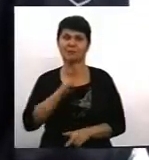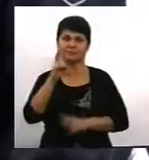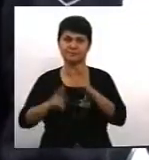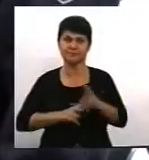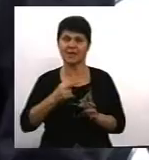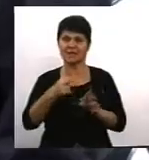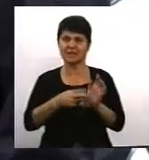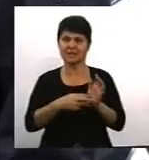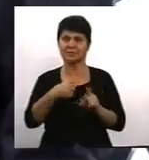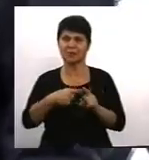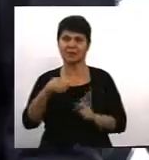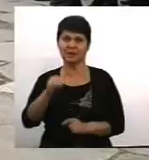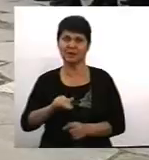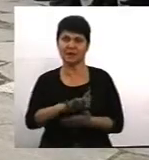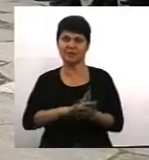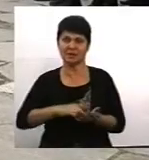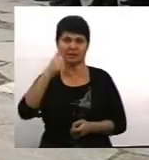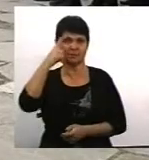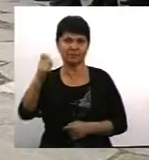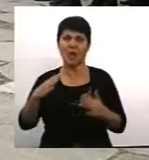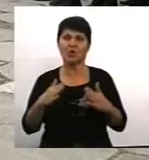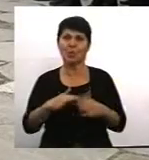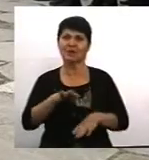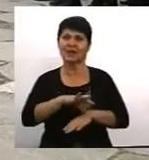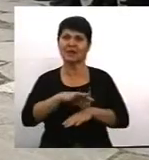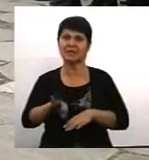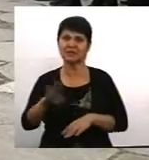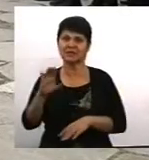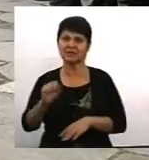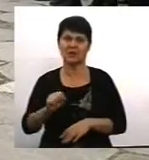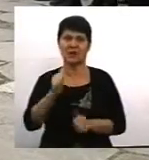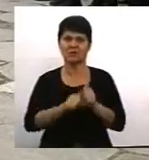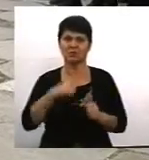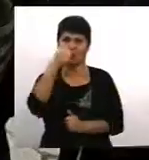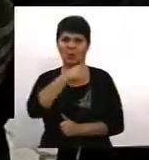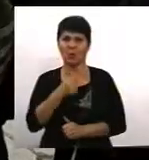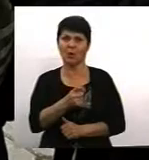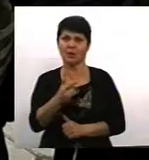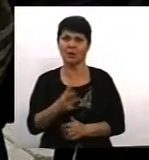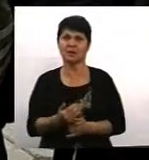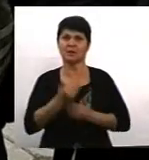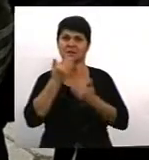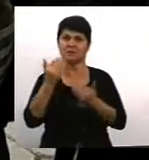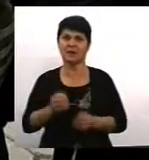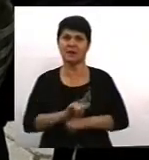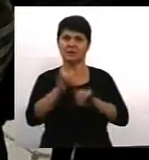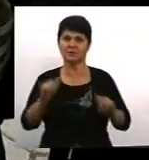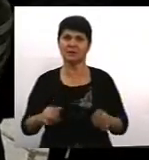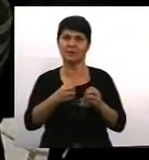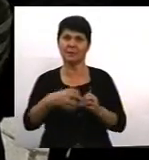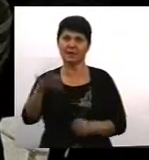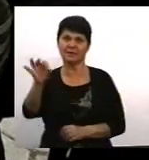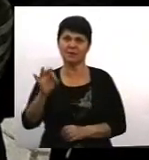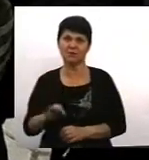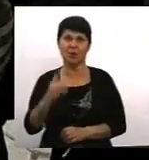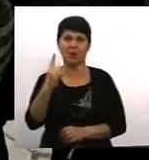тисяч заяв та повідомлень щодо домашнього насильства. Щороку кількість таких звернень збільшується на 15%. Одним